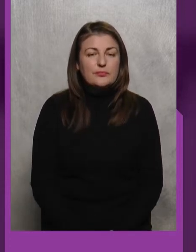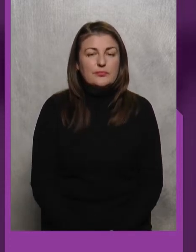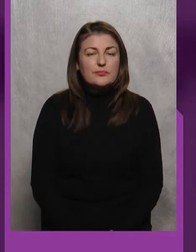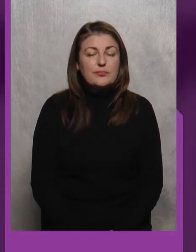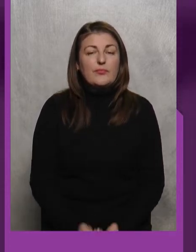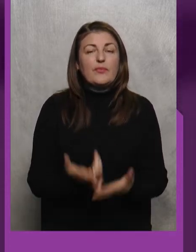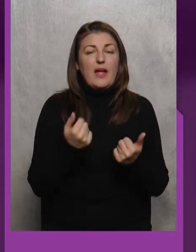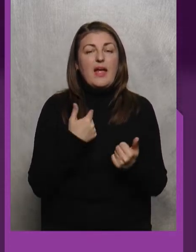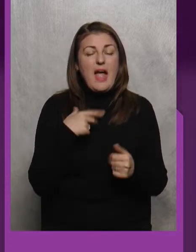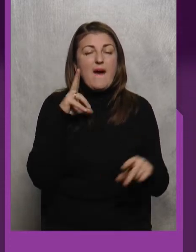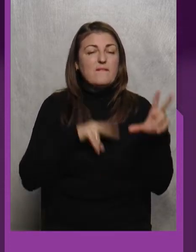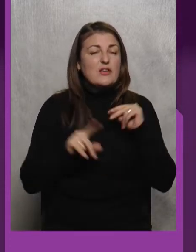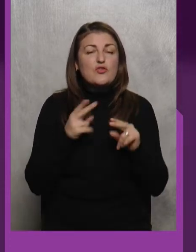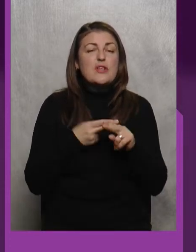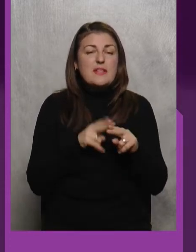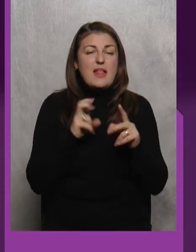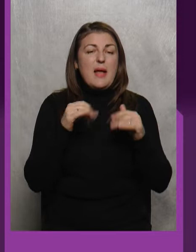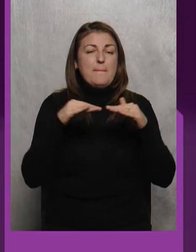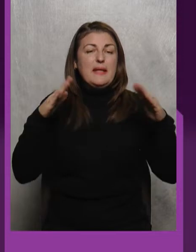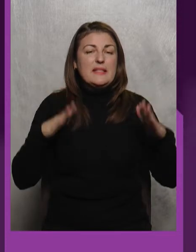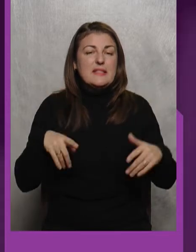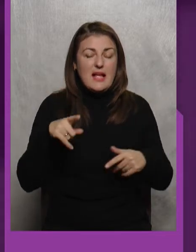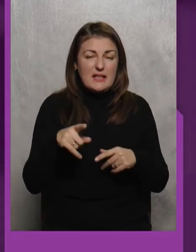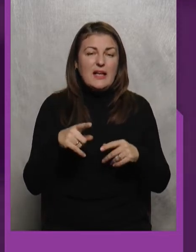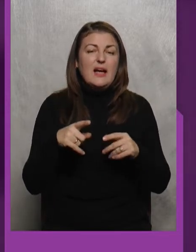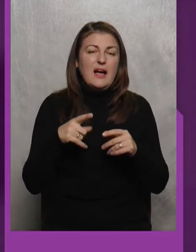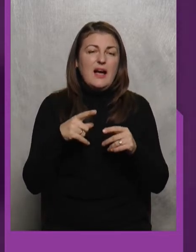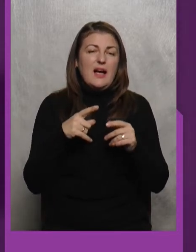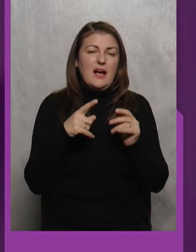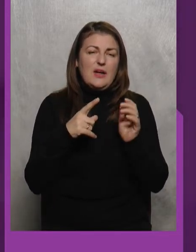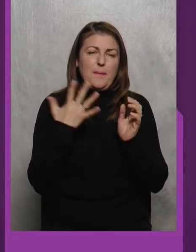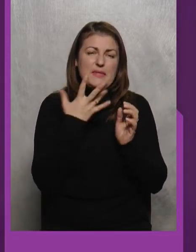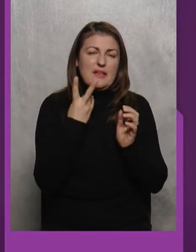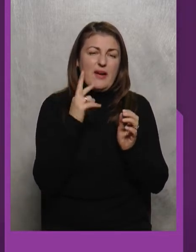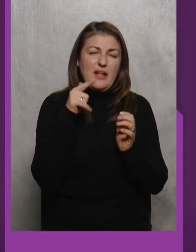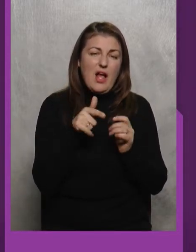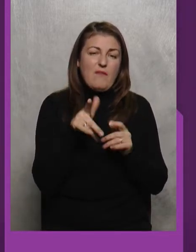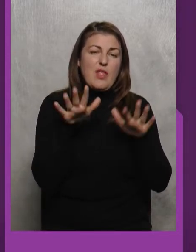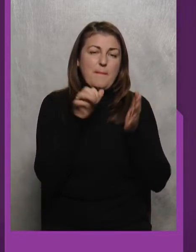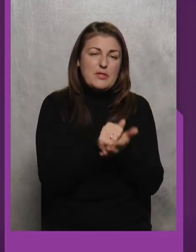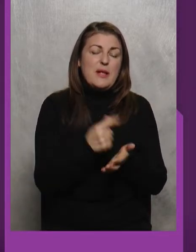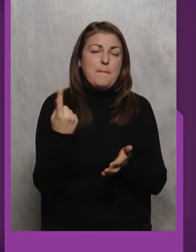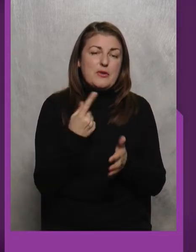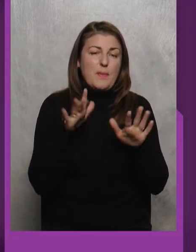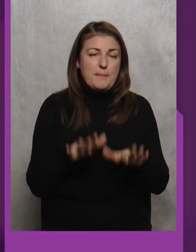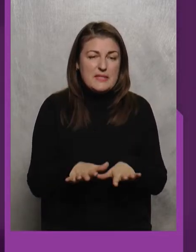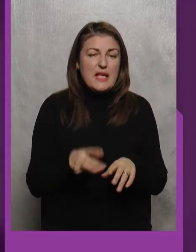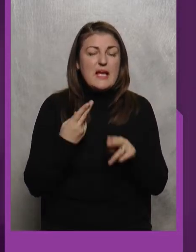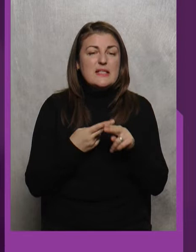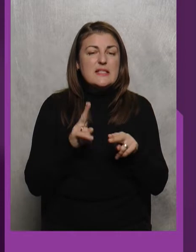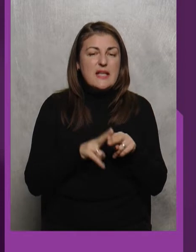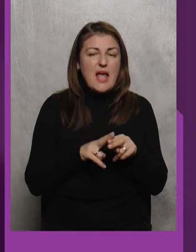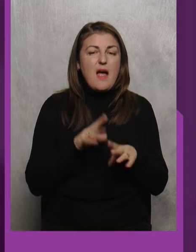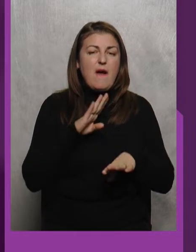Я вважаю Що це Одна п'ятістарі Шостакана 52 кілограми Вона посіла Перше місце Це